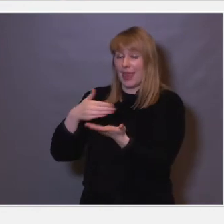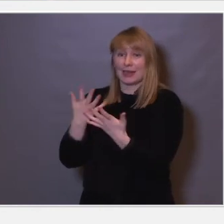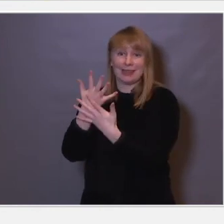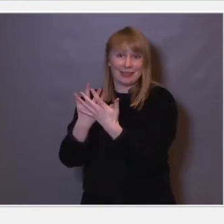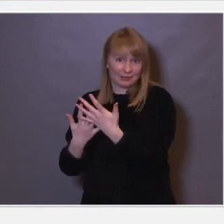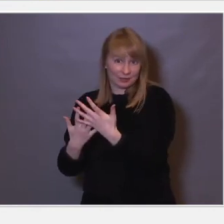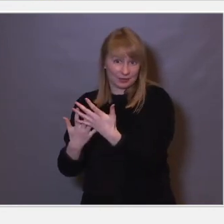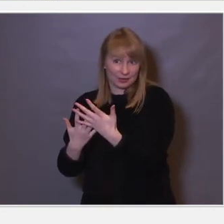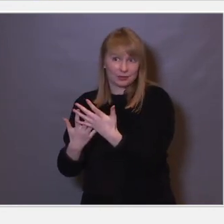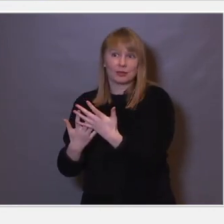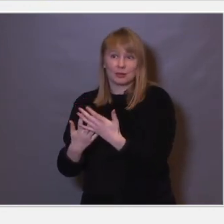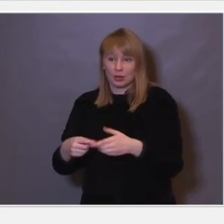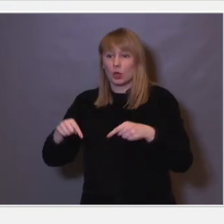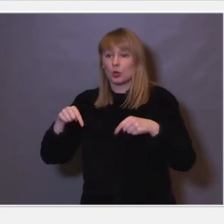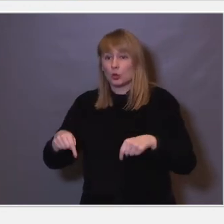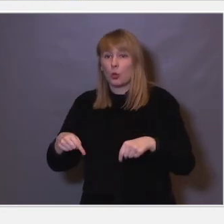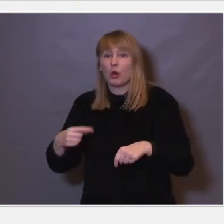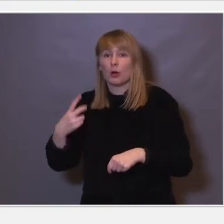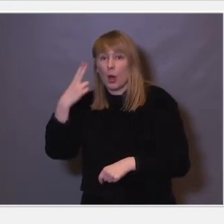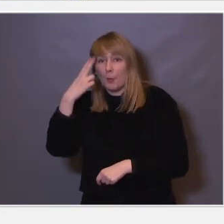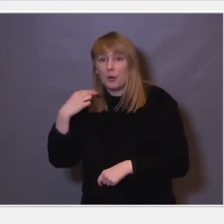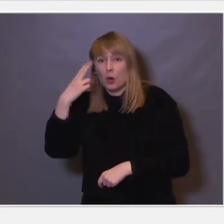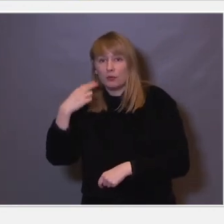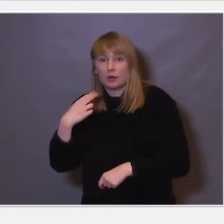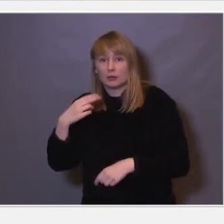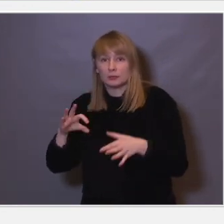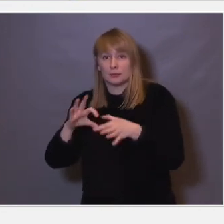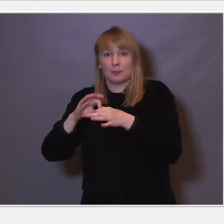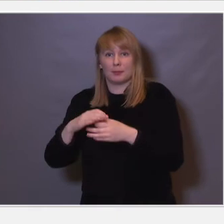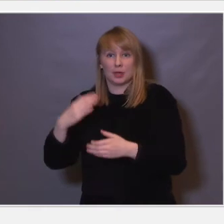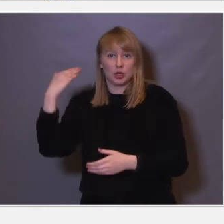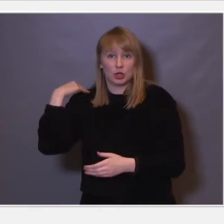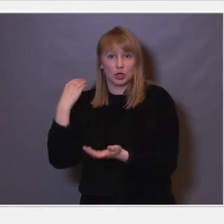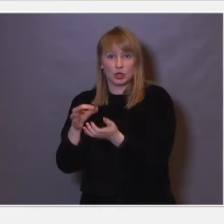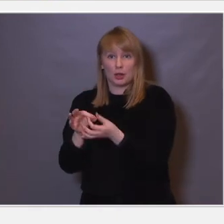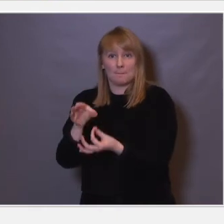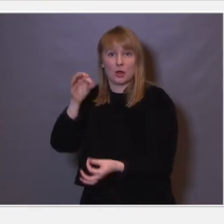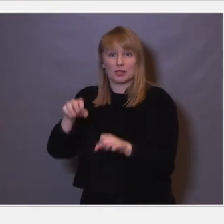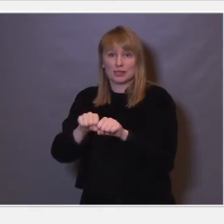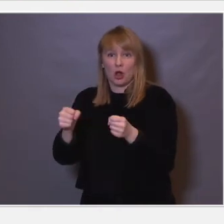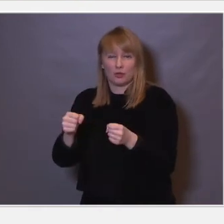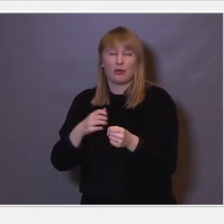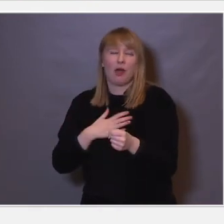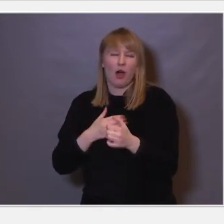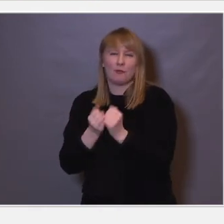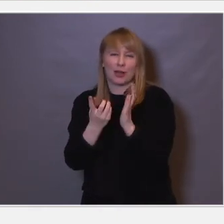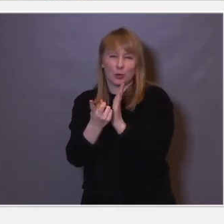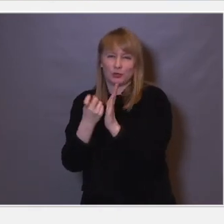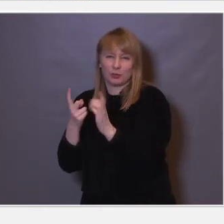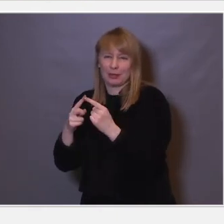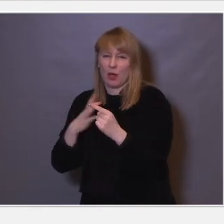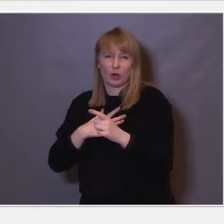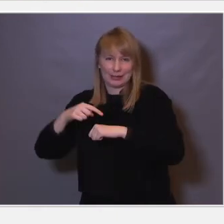snakket om, det er faktisk en utprøving i ryggmarskade også hos mennesker. Det har sine utfordringer der som jeg ikke har tid til å snakke om nå. Men det